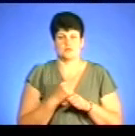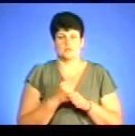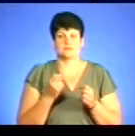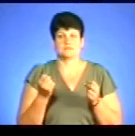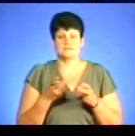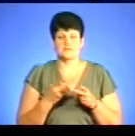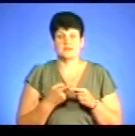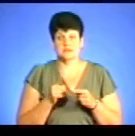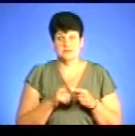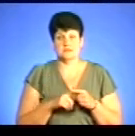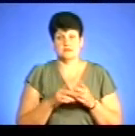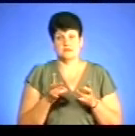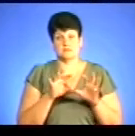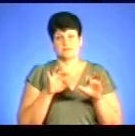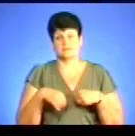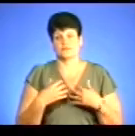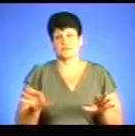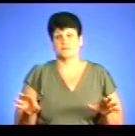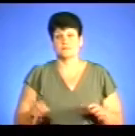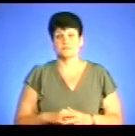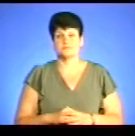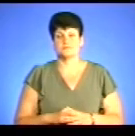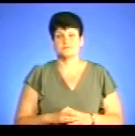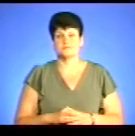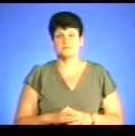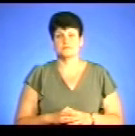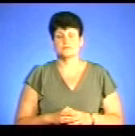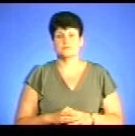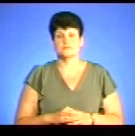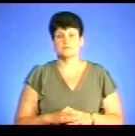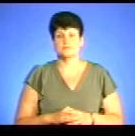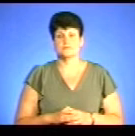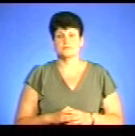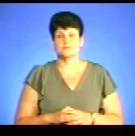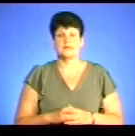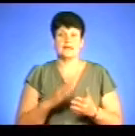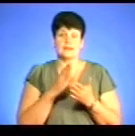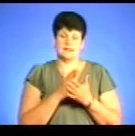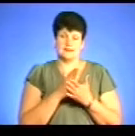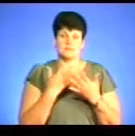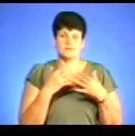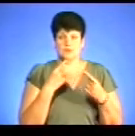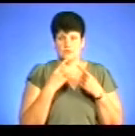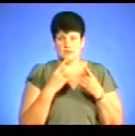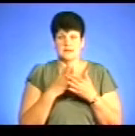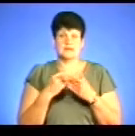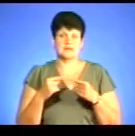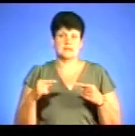фальсифікат і він підлягає конфіскації. Ну, власне, ми говорили про те, що так є різні